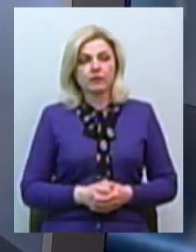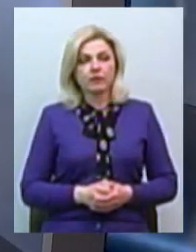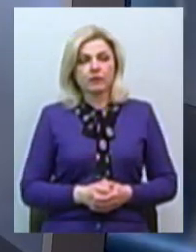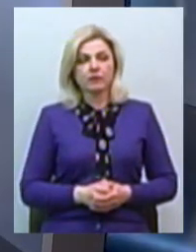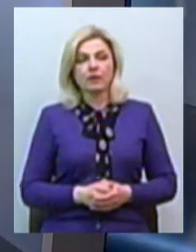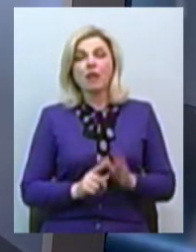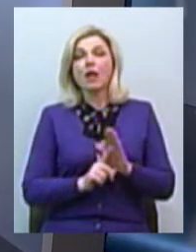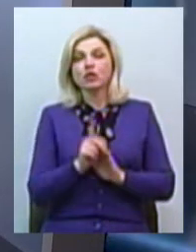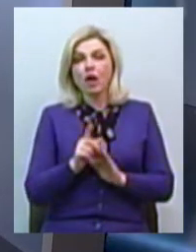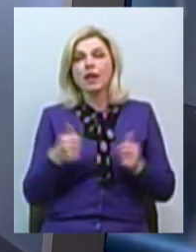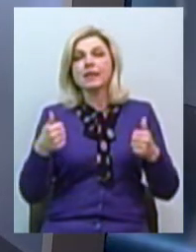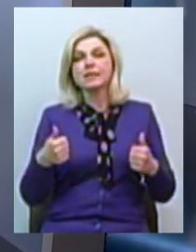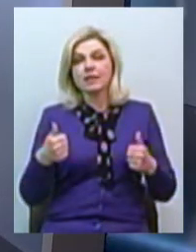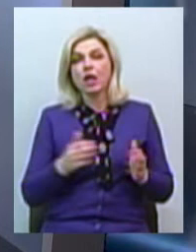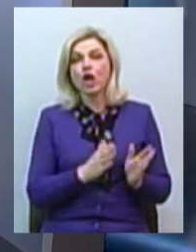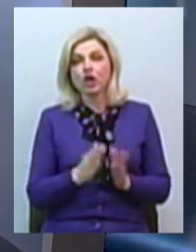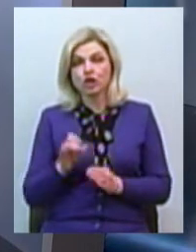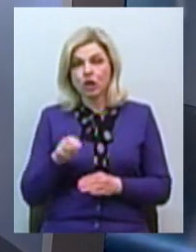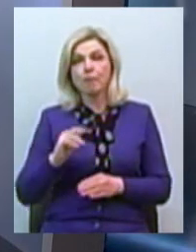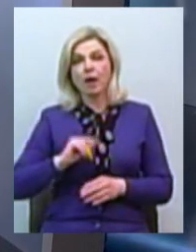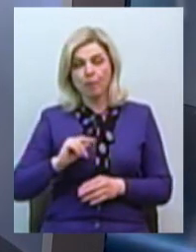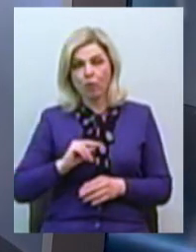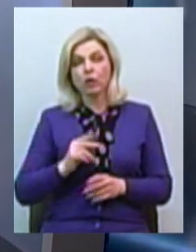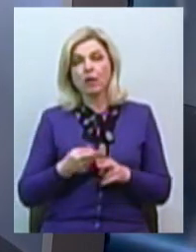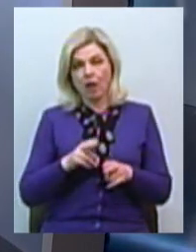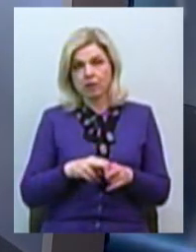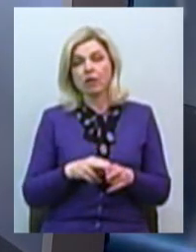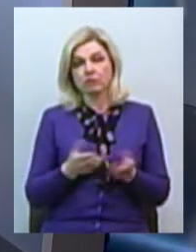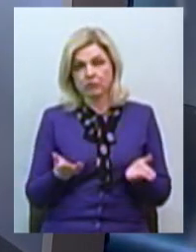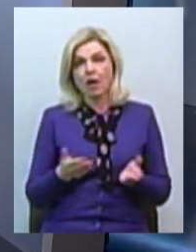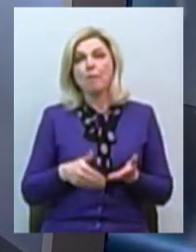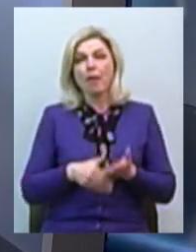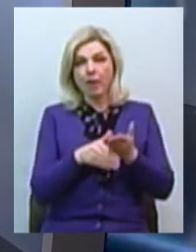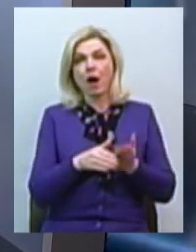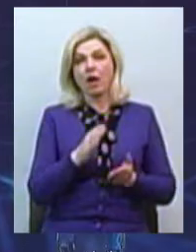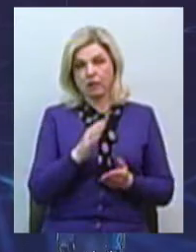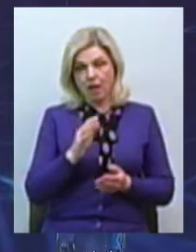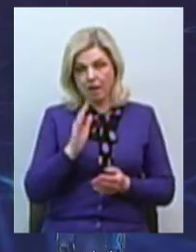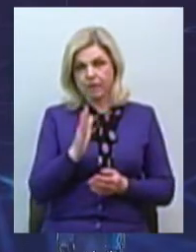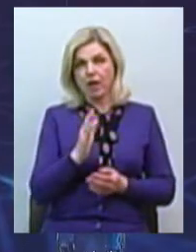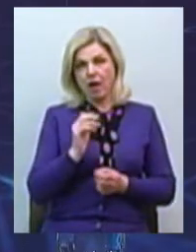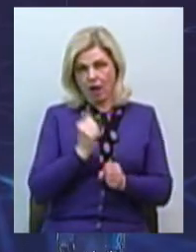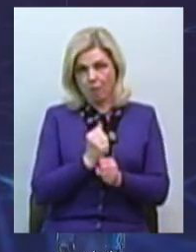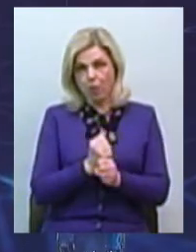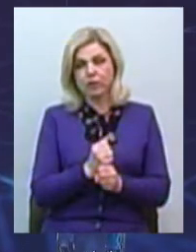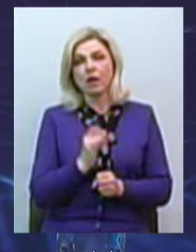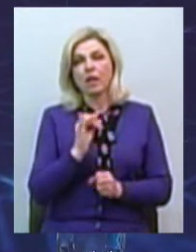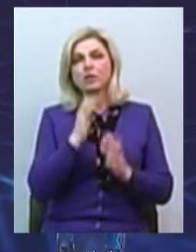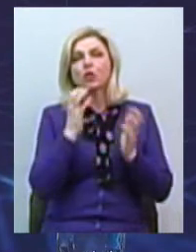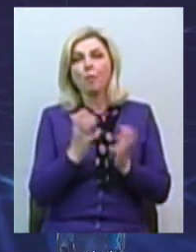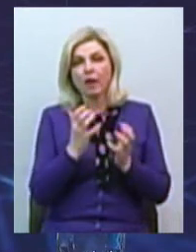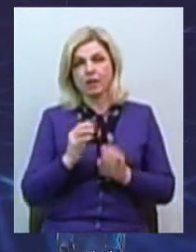дистанційного режиму роботи, воно дійсно сприяє належній організації роботи в період карантину і збереженню кадрового